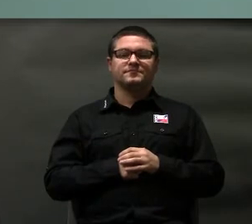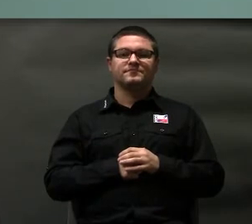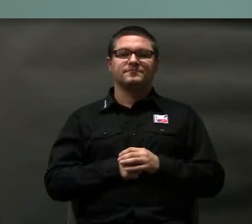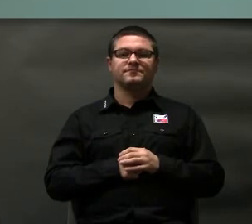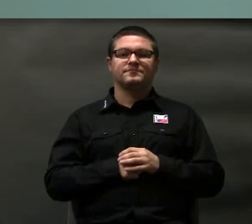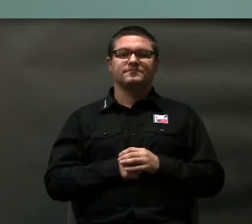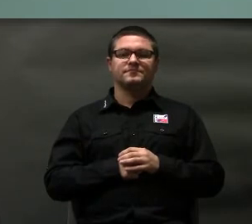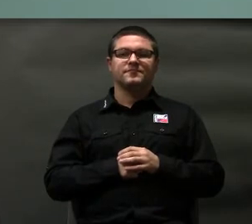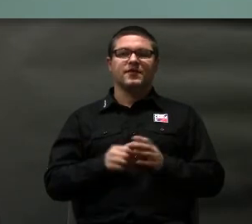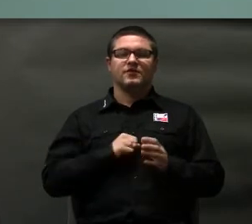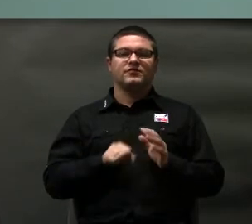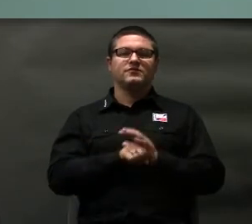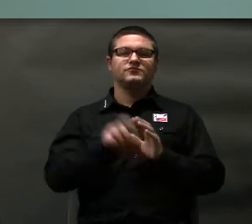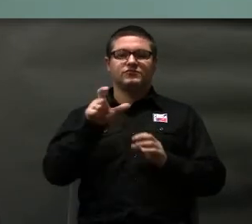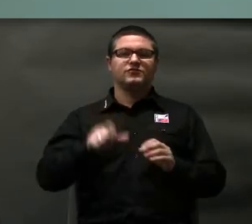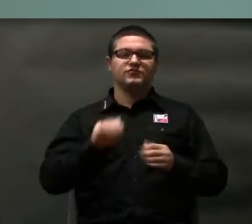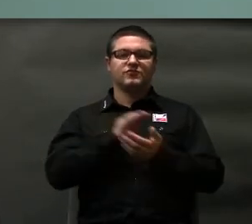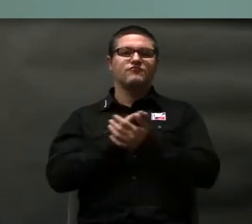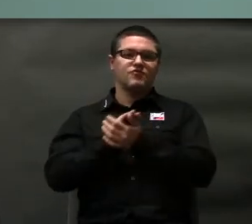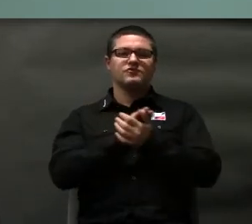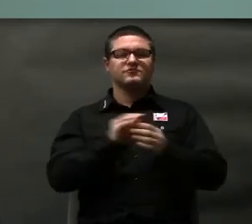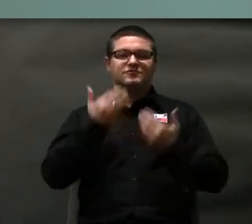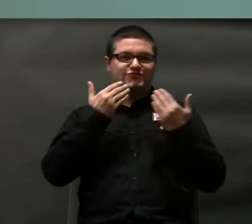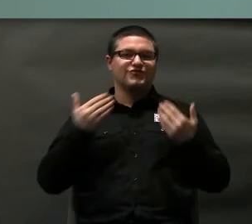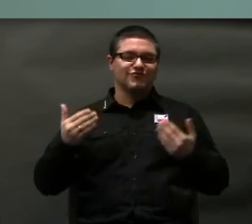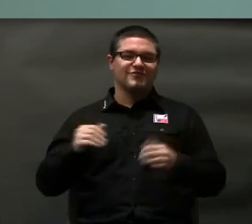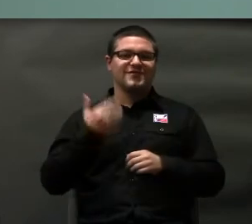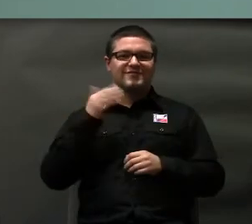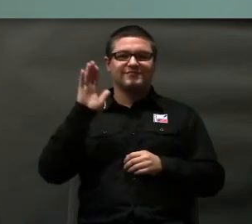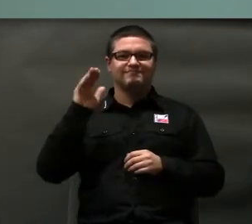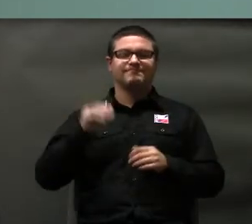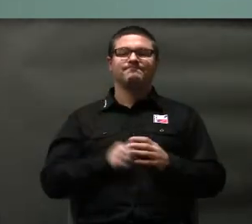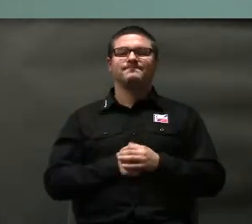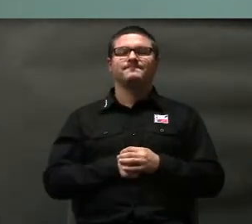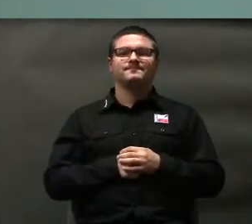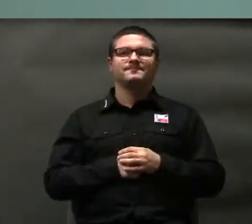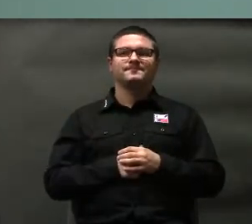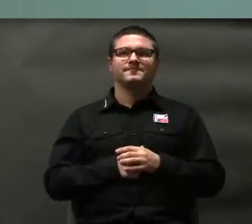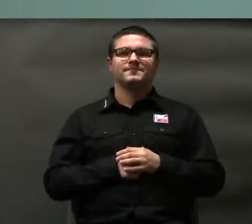Dobra, to my z Tobą już się teraz pożegnamy, bardzo Ci dziękuję. No dziękuję, pa pa.